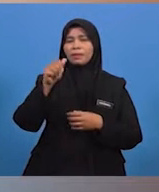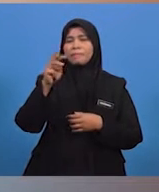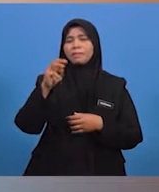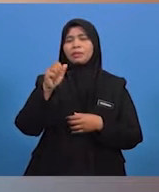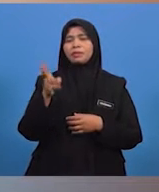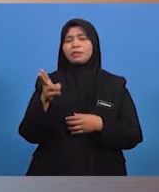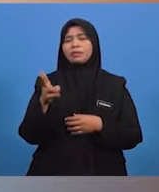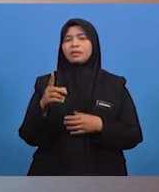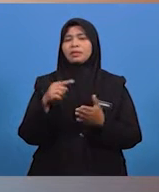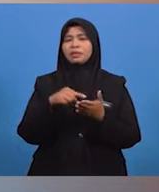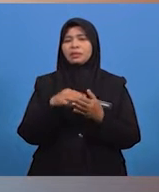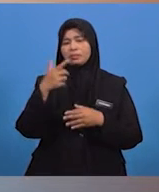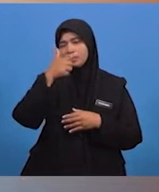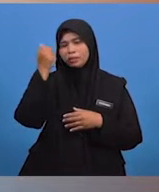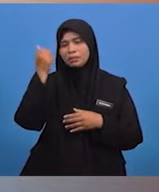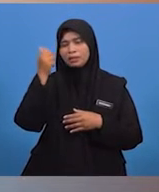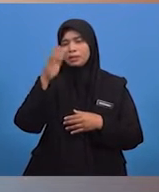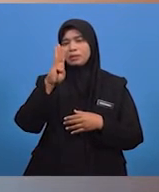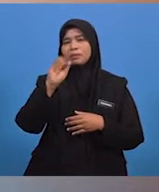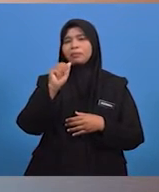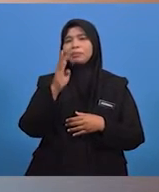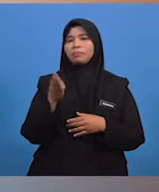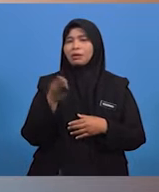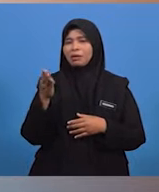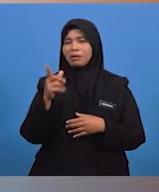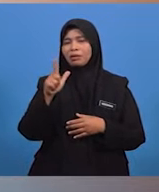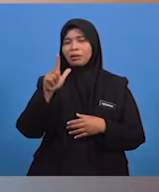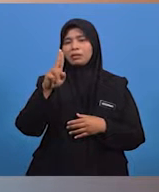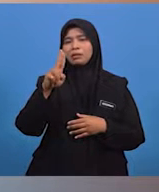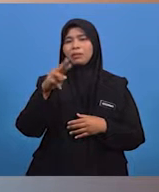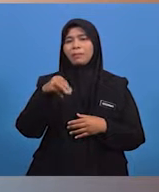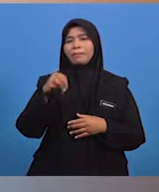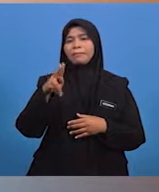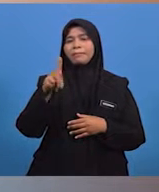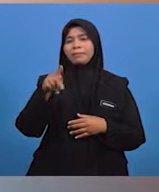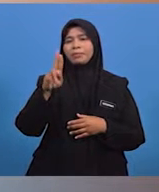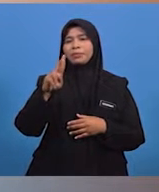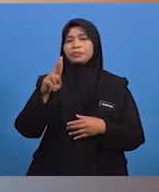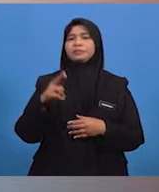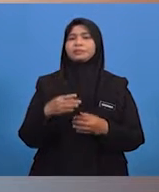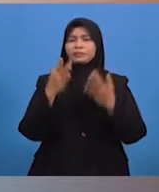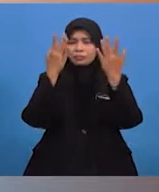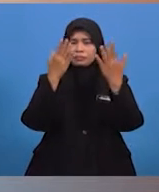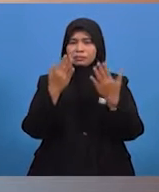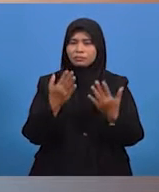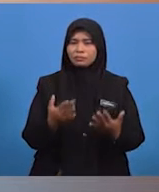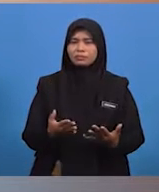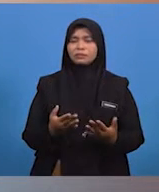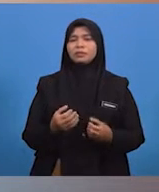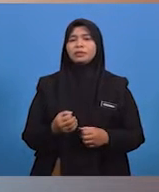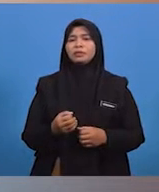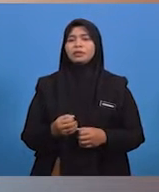melibatkan pergerakan bahan berlumpur yang likat pada kadar yang laju. Hujan lebat yang